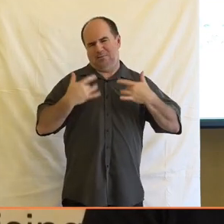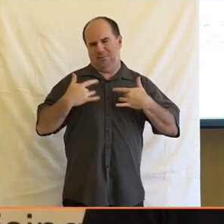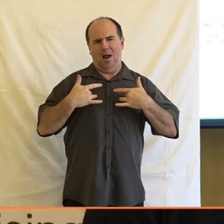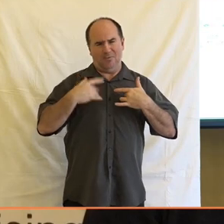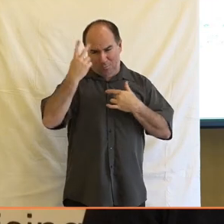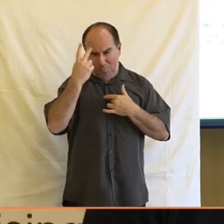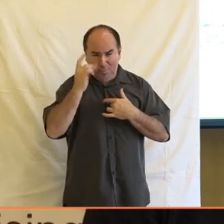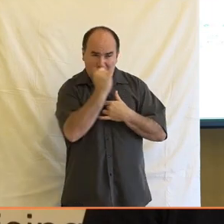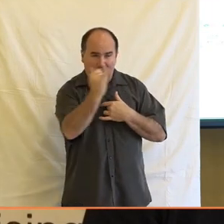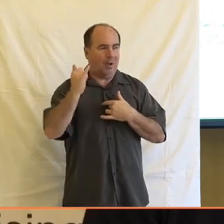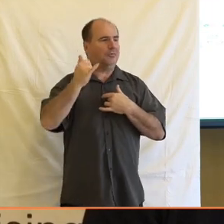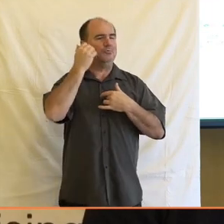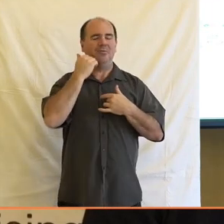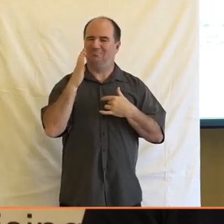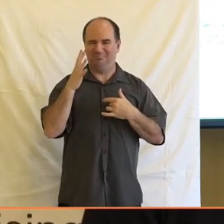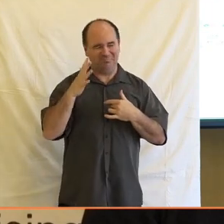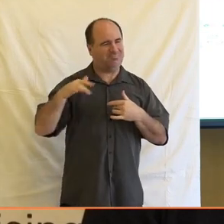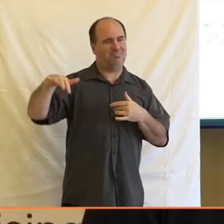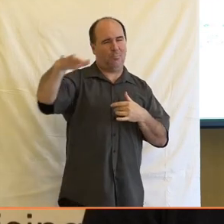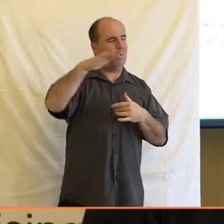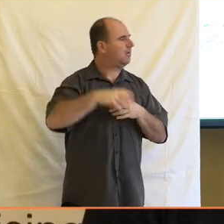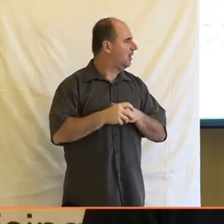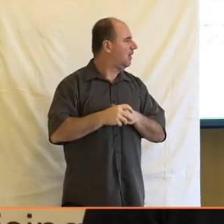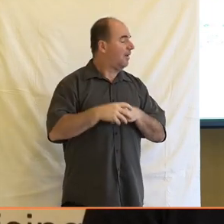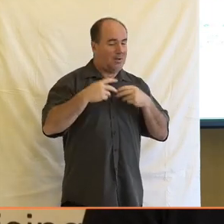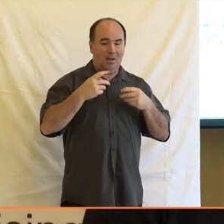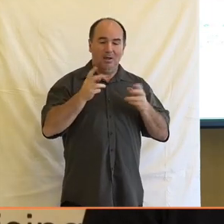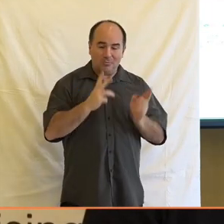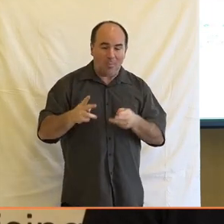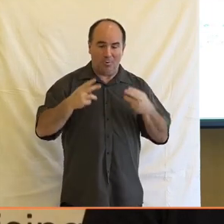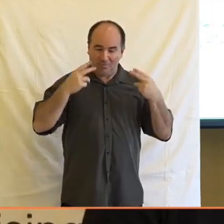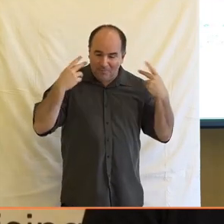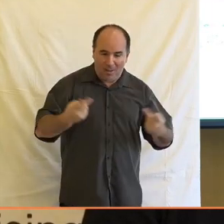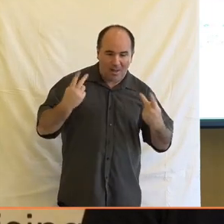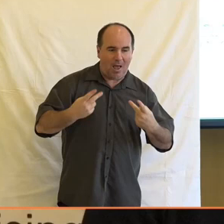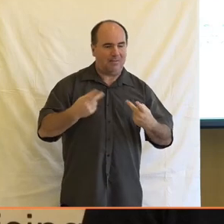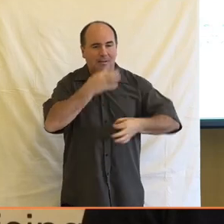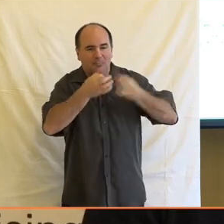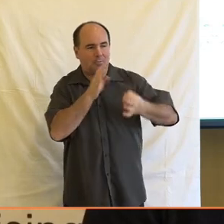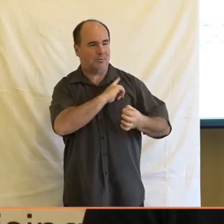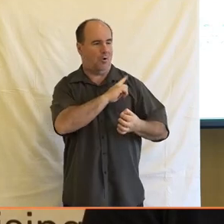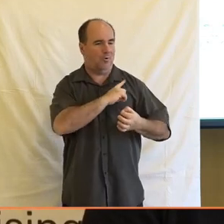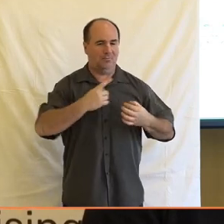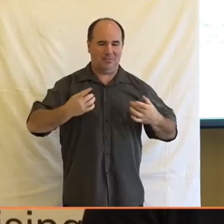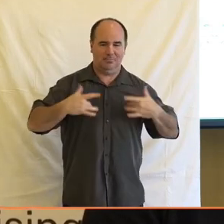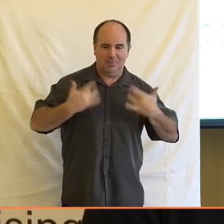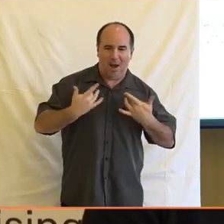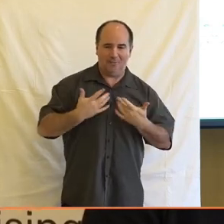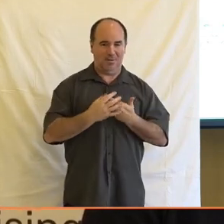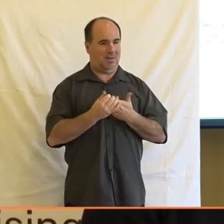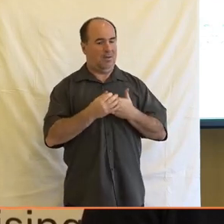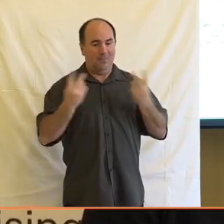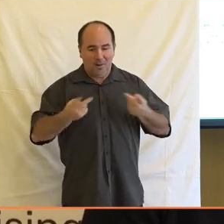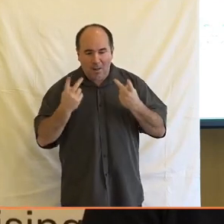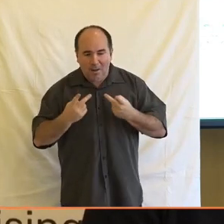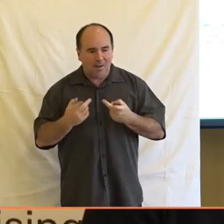vlastně projevuje i na těchto tématech. znamená schopnost lidí vyhledávat informace, schopnost lidí ke zdraví, schopnost lidí zpracovávat informace ke zdraví